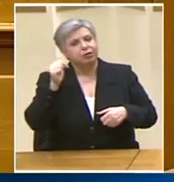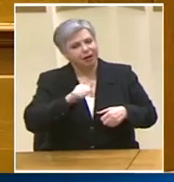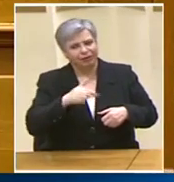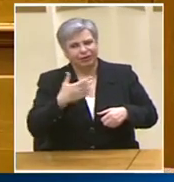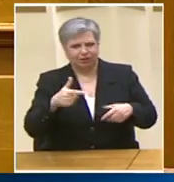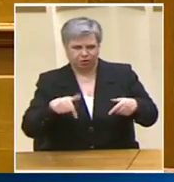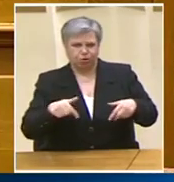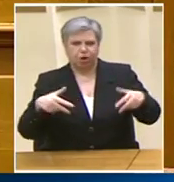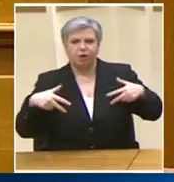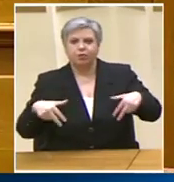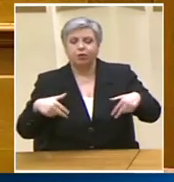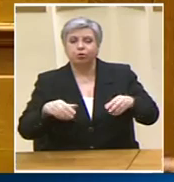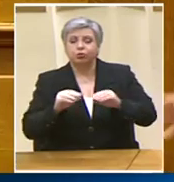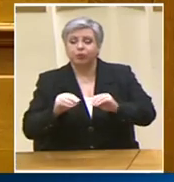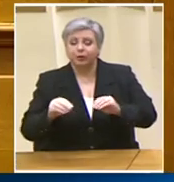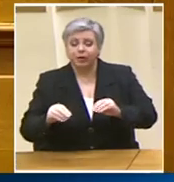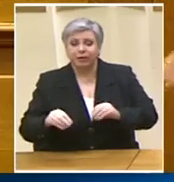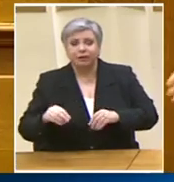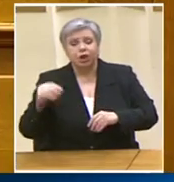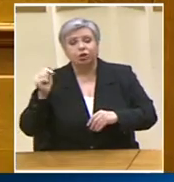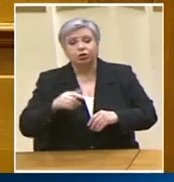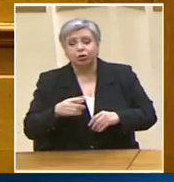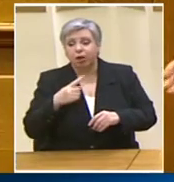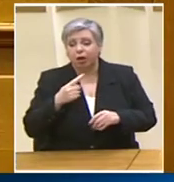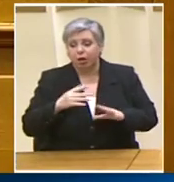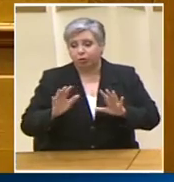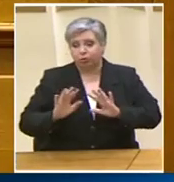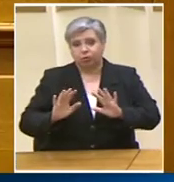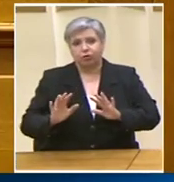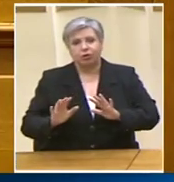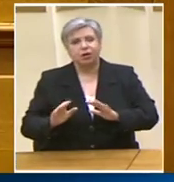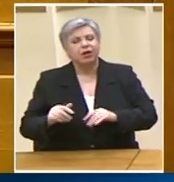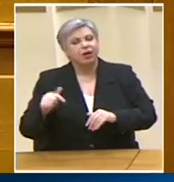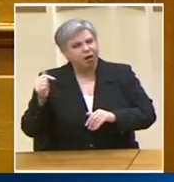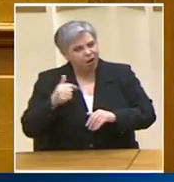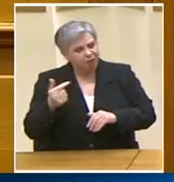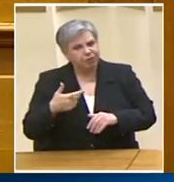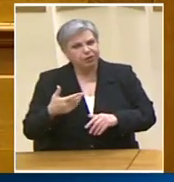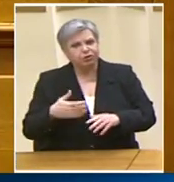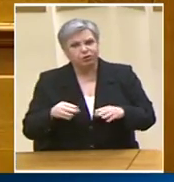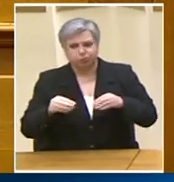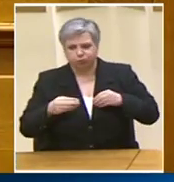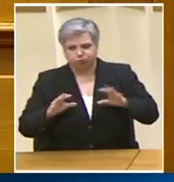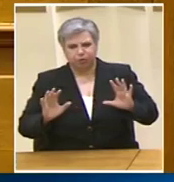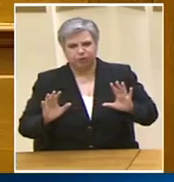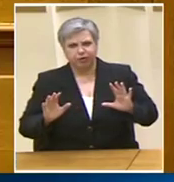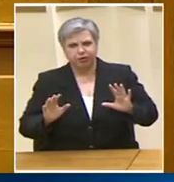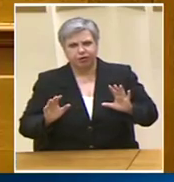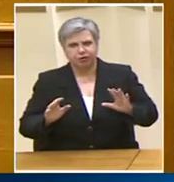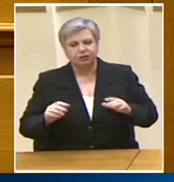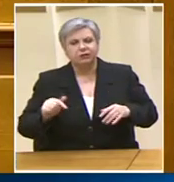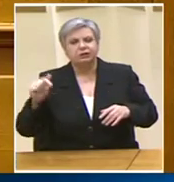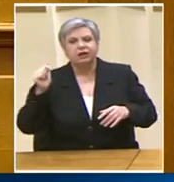ανεπίτρεπτη παρέμβαση και βεβαίως όποια θεσμική παρέμβαση έγινε δεν αφορούσε την τρέχουσα